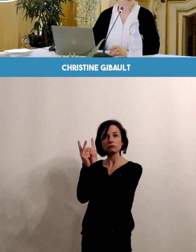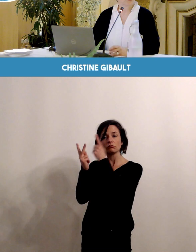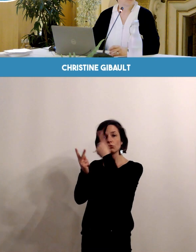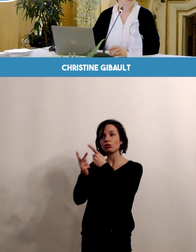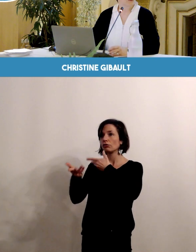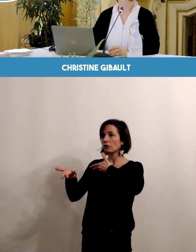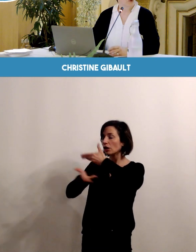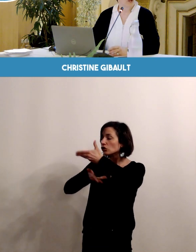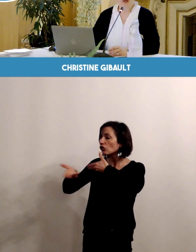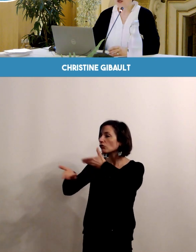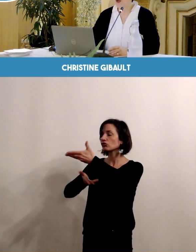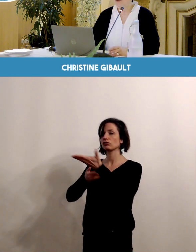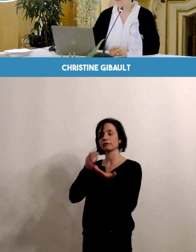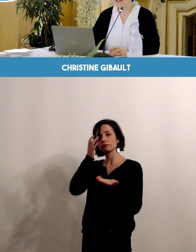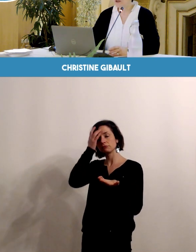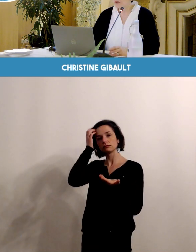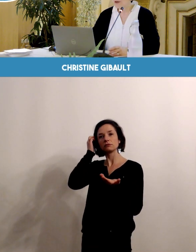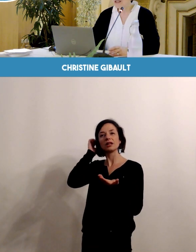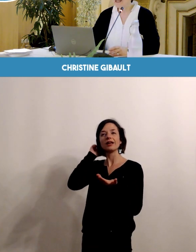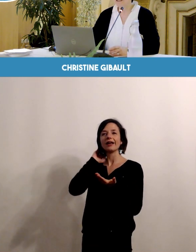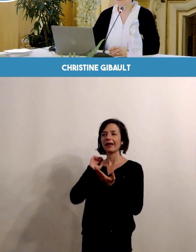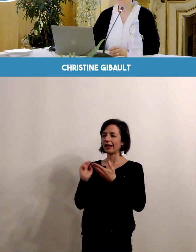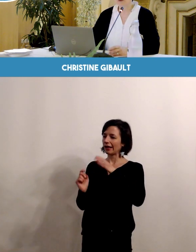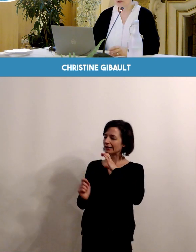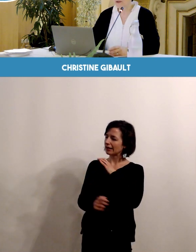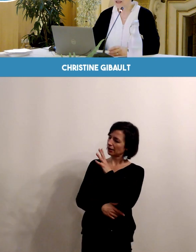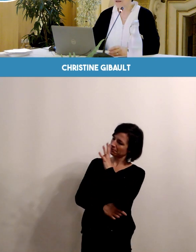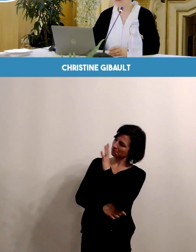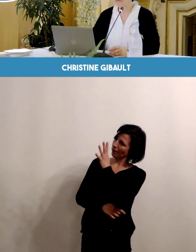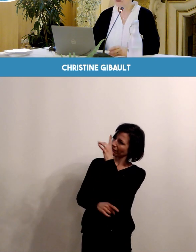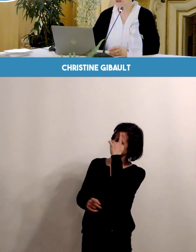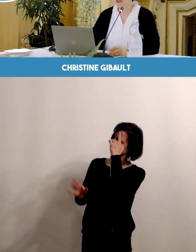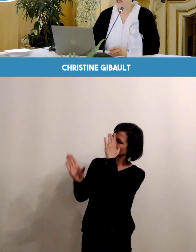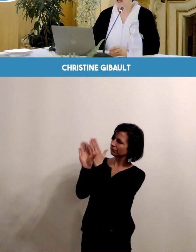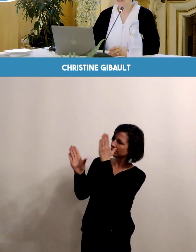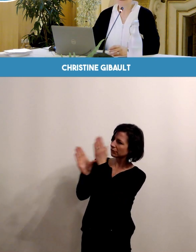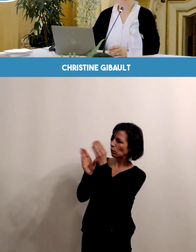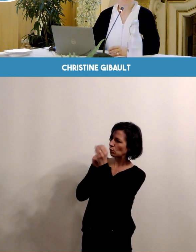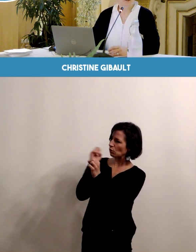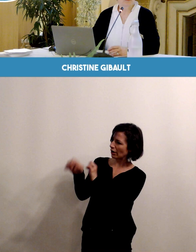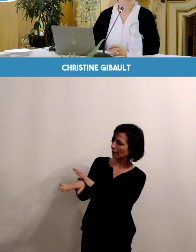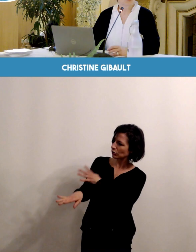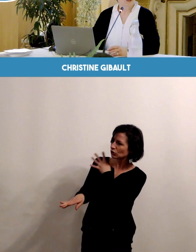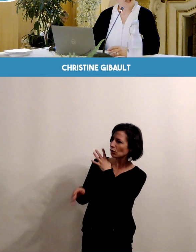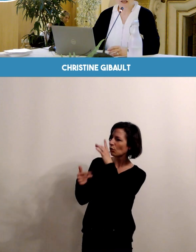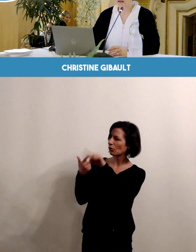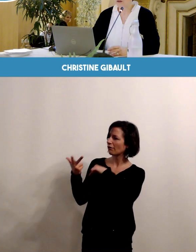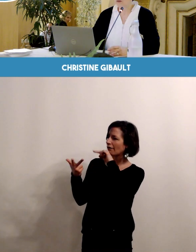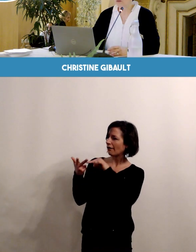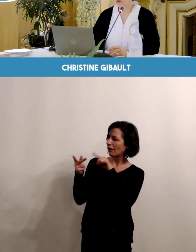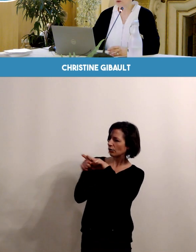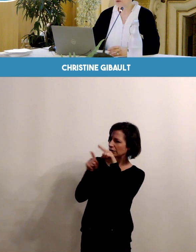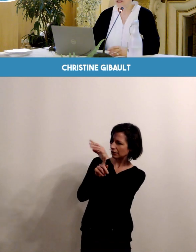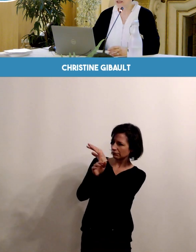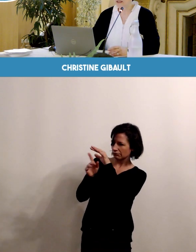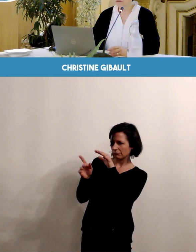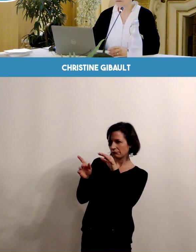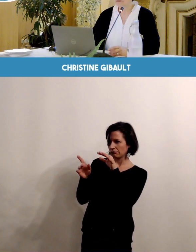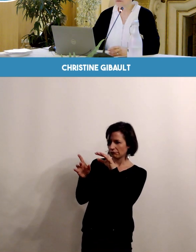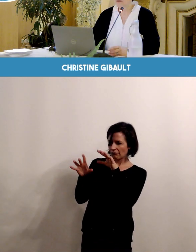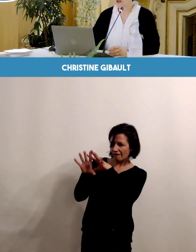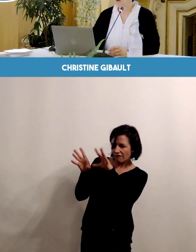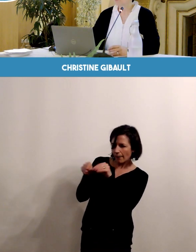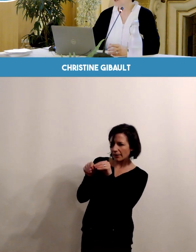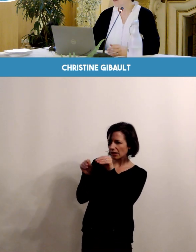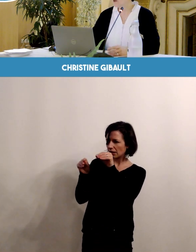compte votre dimension psychologique et émotionnelle, ainsi que l'environnement social de votre grossesse,